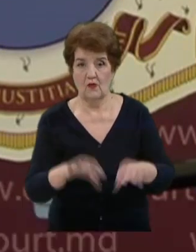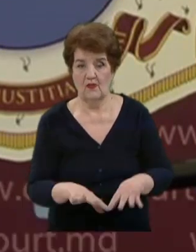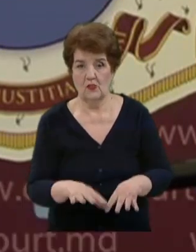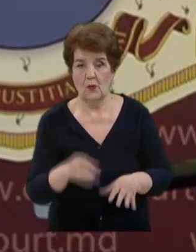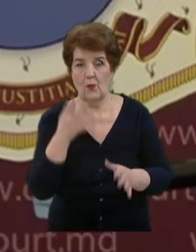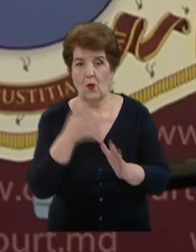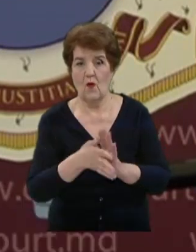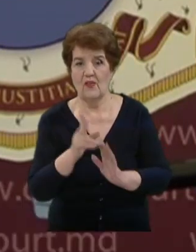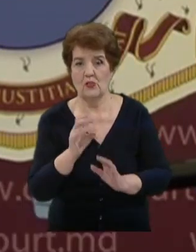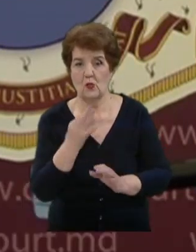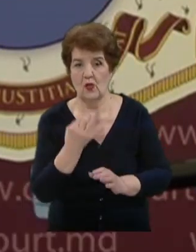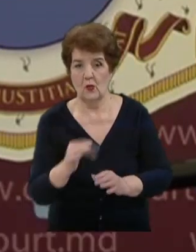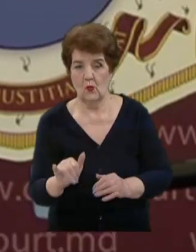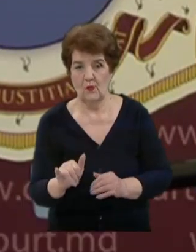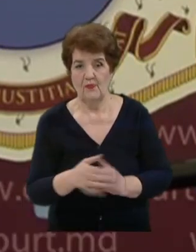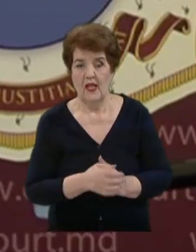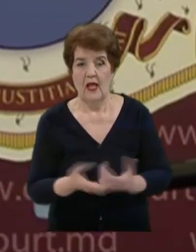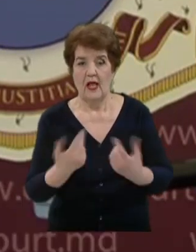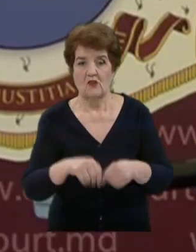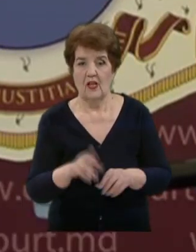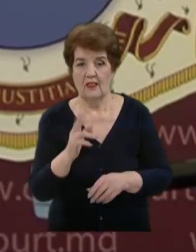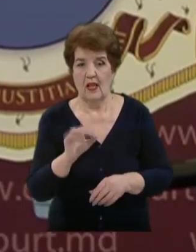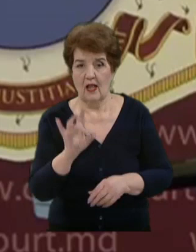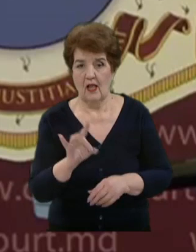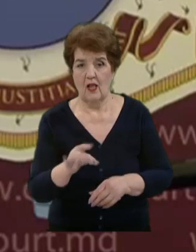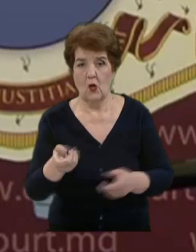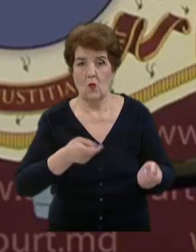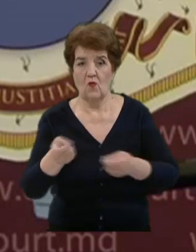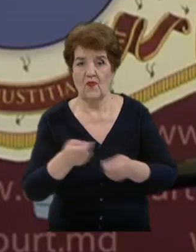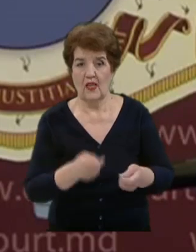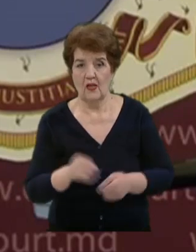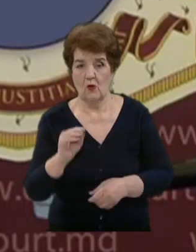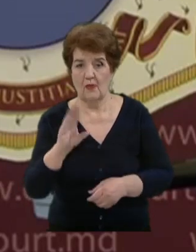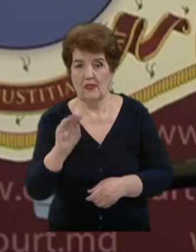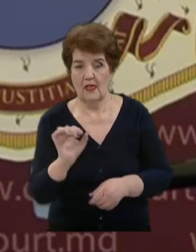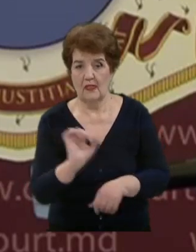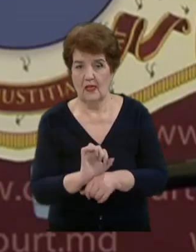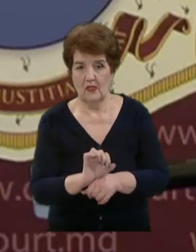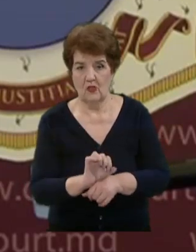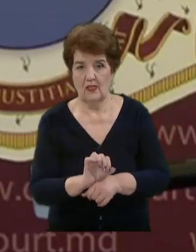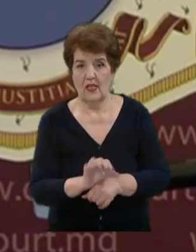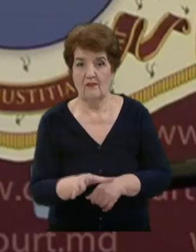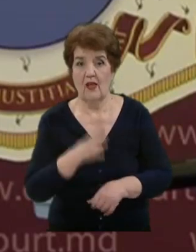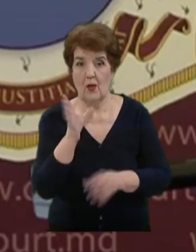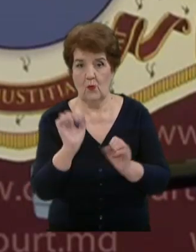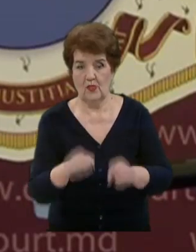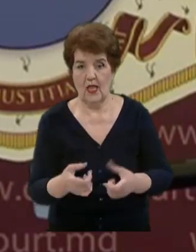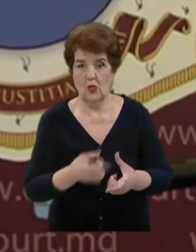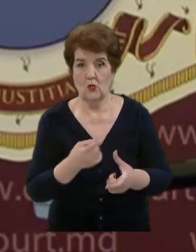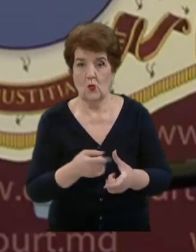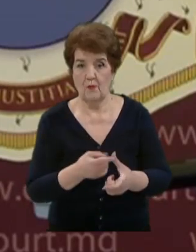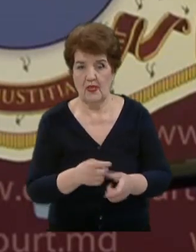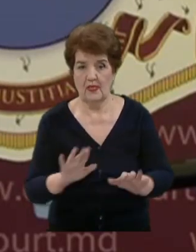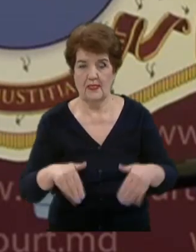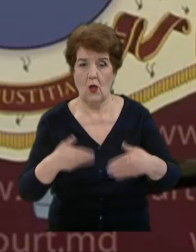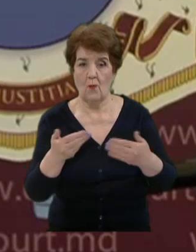provizorie. Așadar, guvernul, al cărui mandat a încetat, va putea numi sau